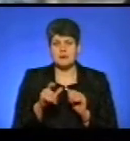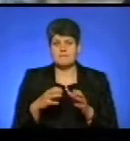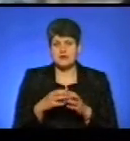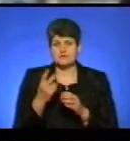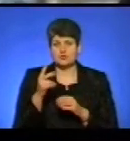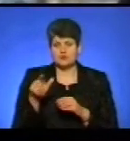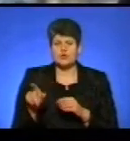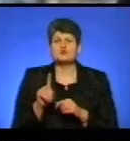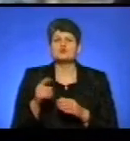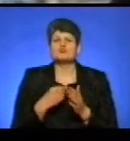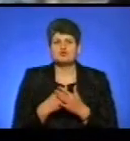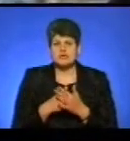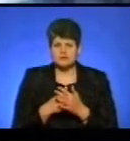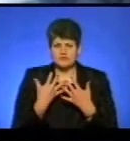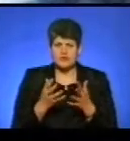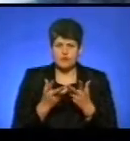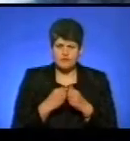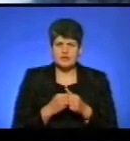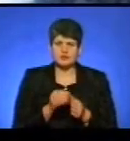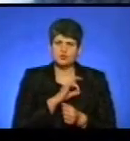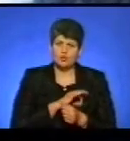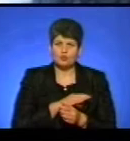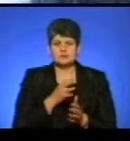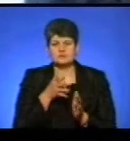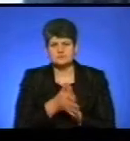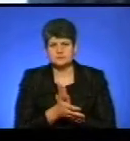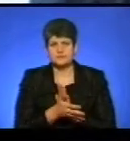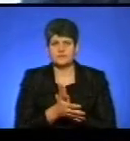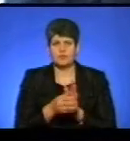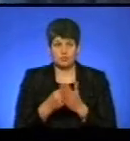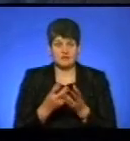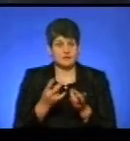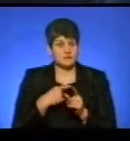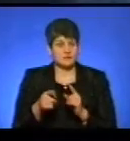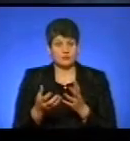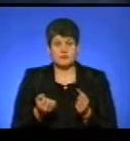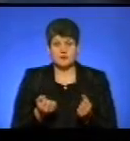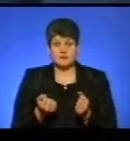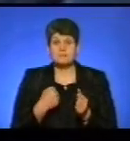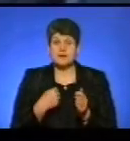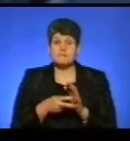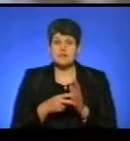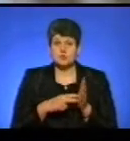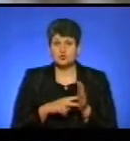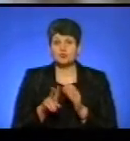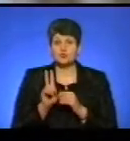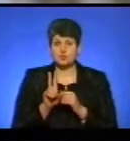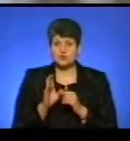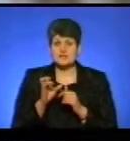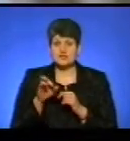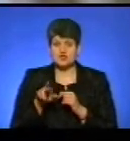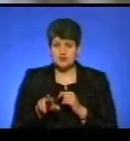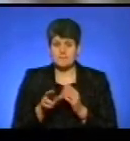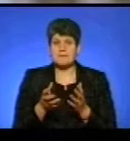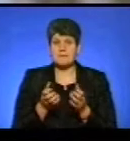бюджетом? Чи ви рахували вже доходи, видатки, тому що бюджет треба приймати швидко, наскільки ми розуміємо? Швидко. Ми плануємо 2 січня